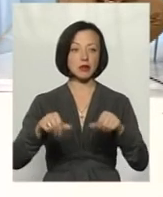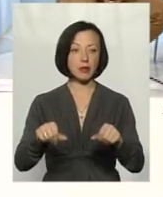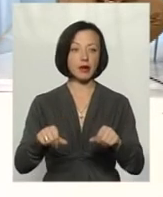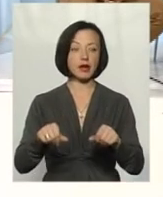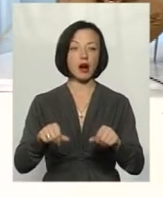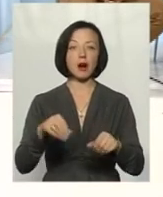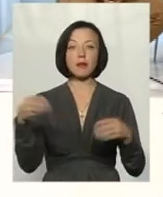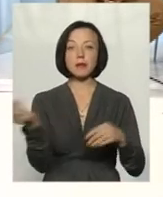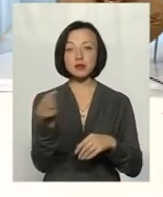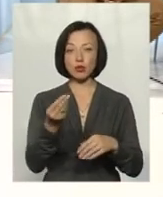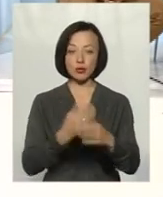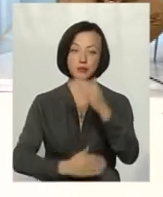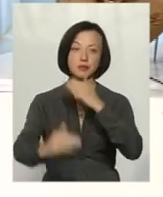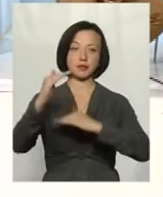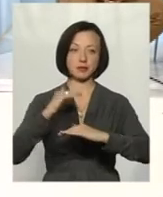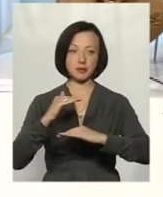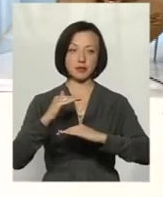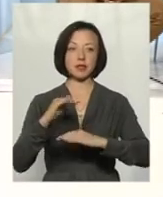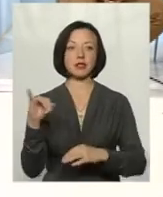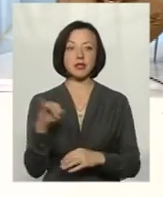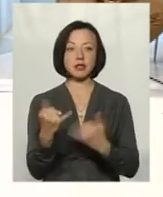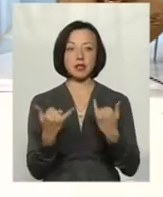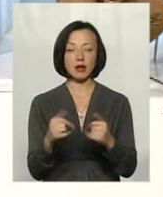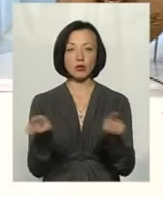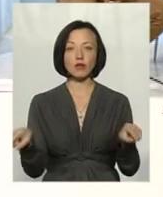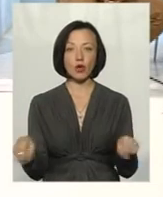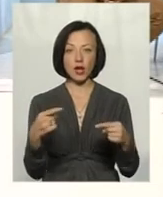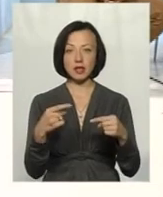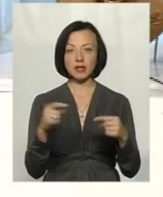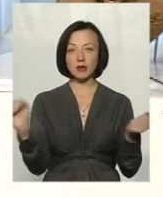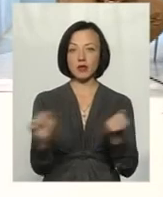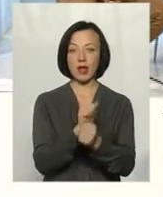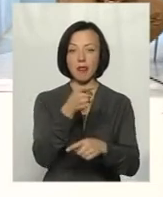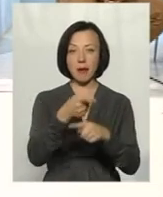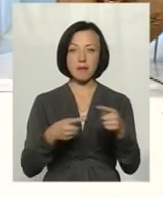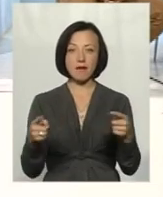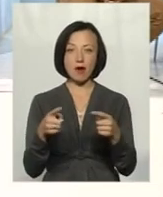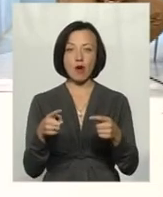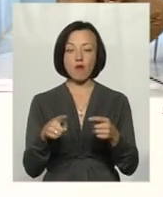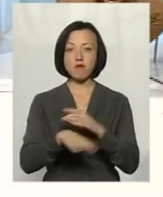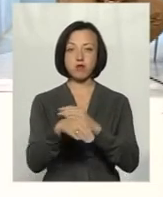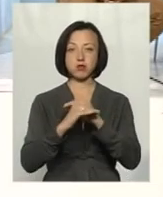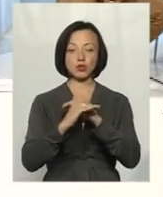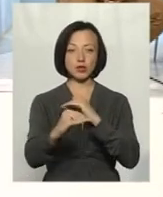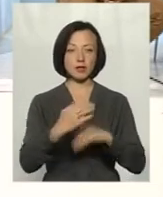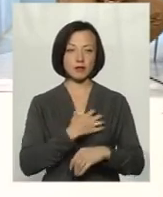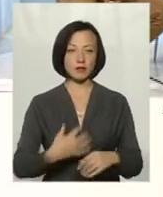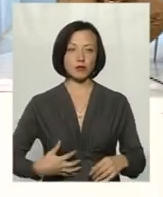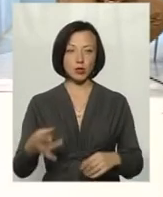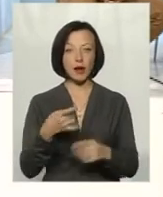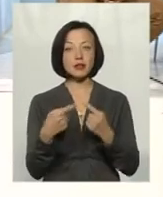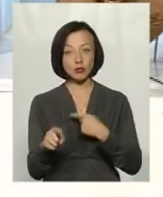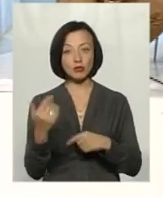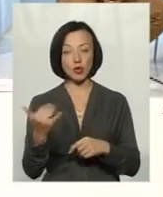пісок пішов наверх, і зараз відтворилися дюни, стала напівпустиня на Славуцькому районі. З